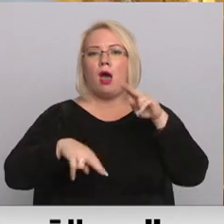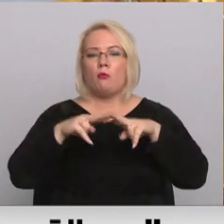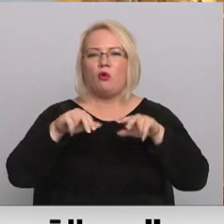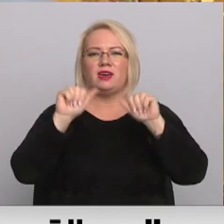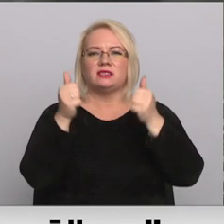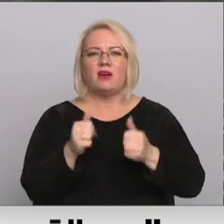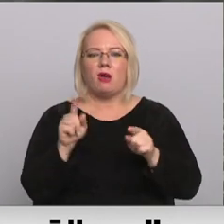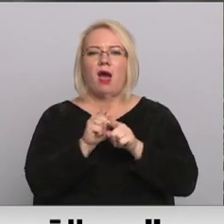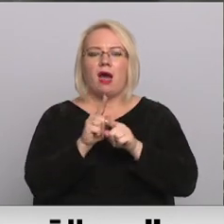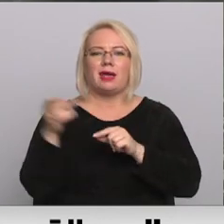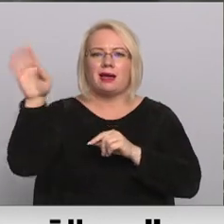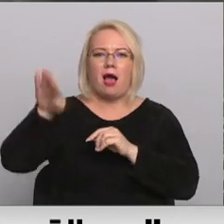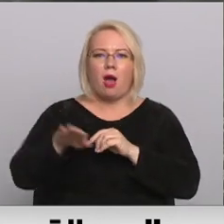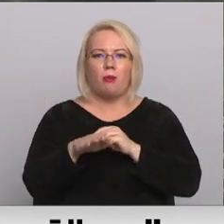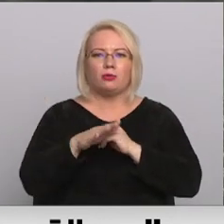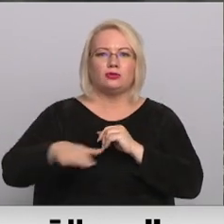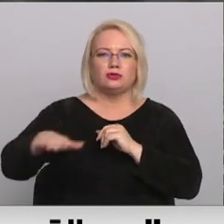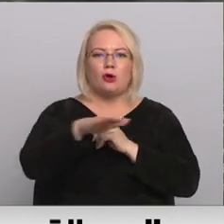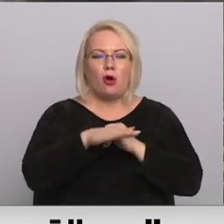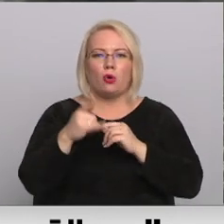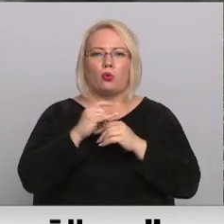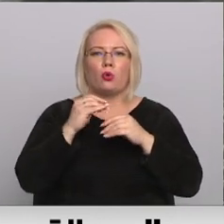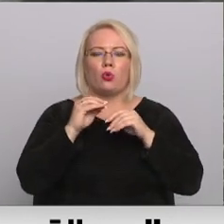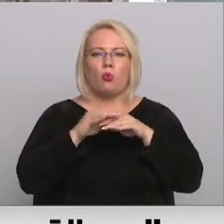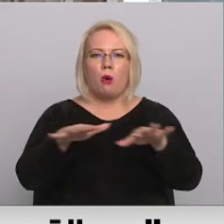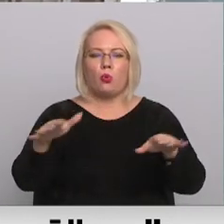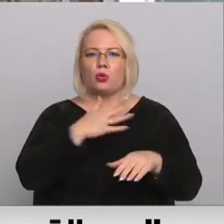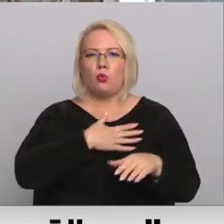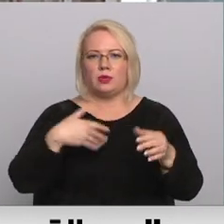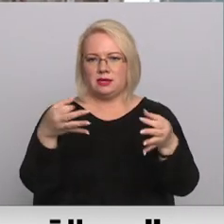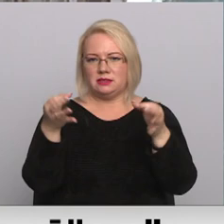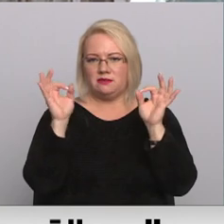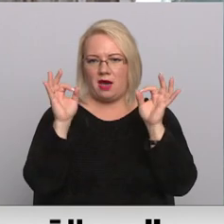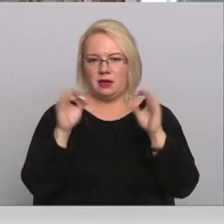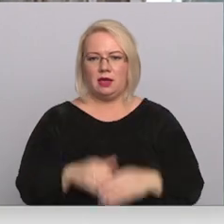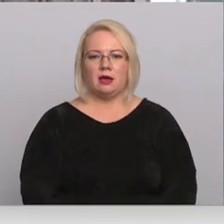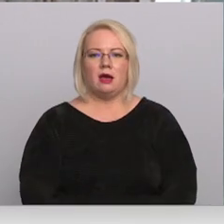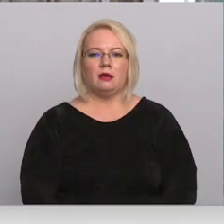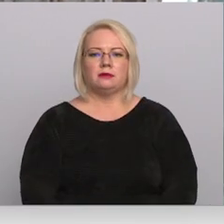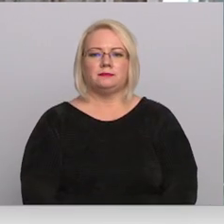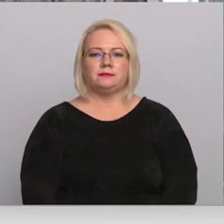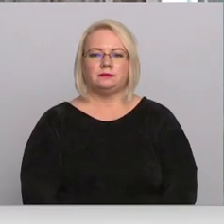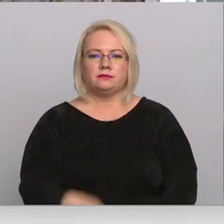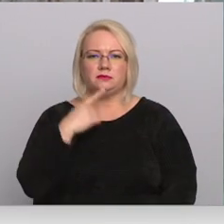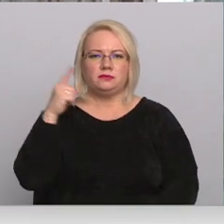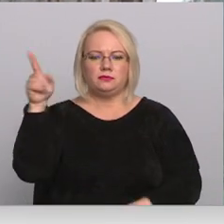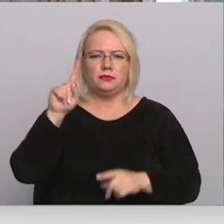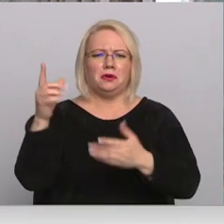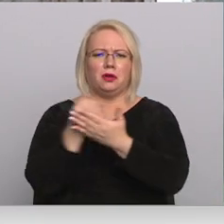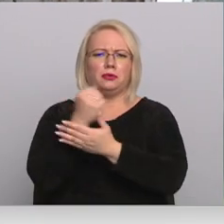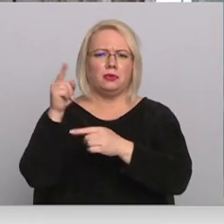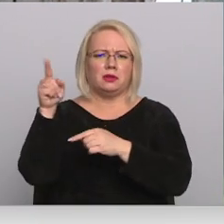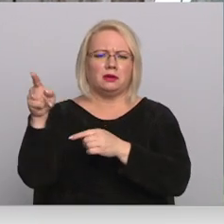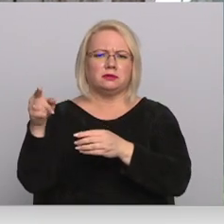arī kāpu zonā, kur novērst notakūdeņu noplūdi ir īpaši būtiski. Mums rekuji savas atvotā. Jā, jā, bet viņi ir jāreģistrē